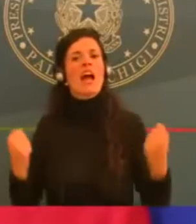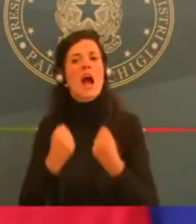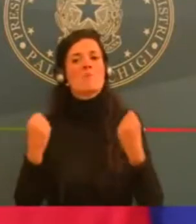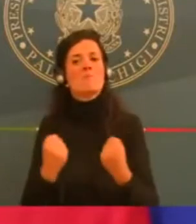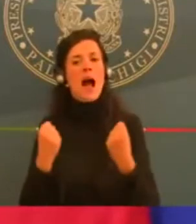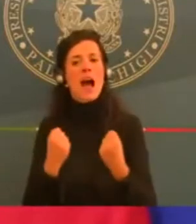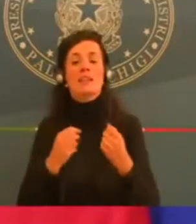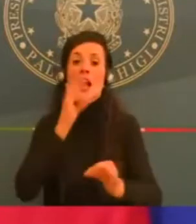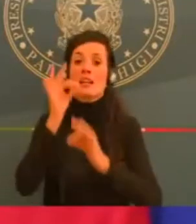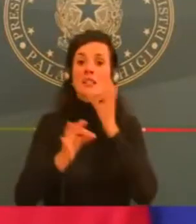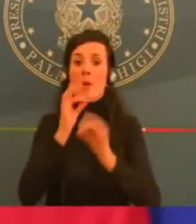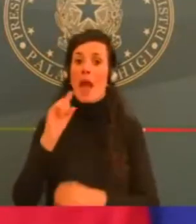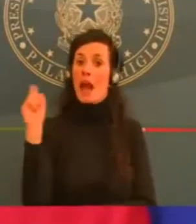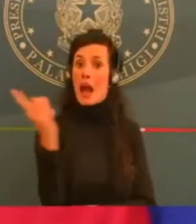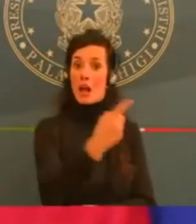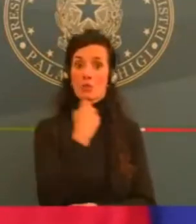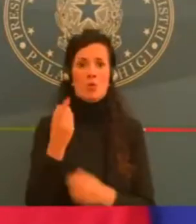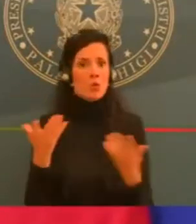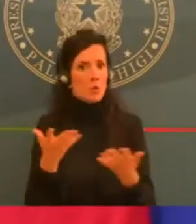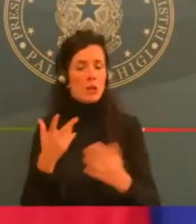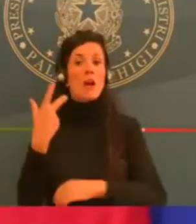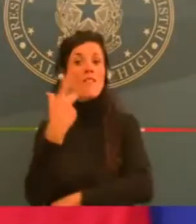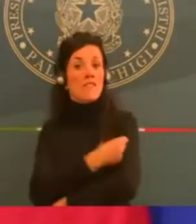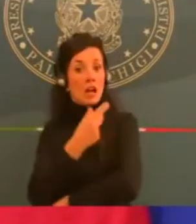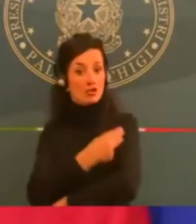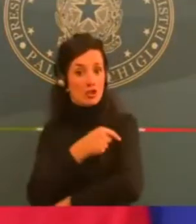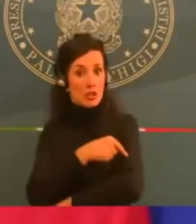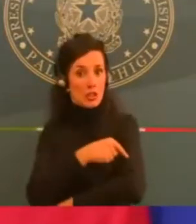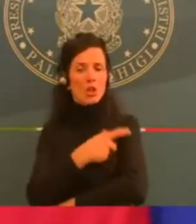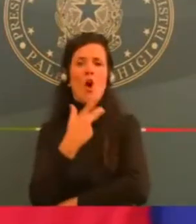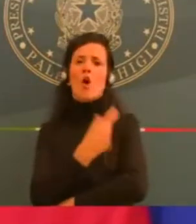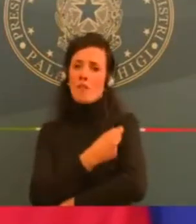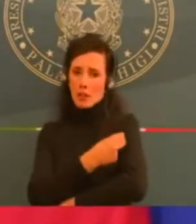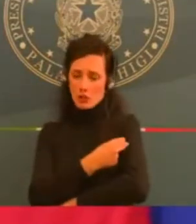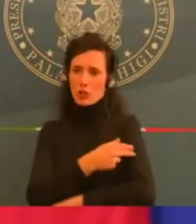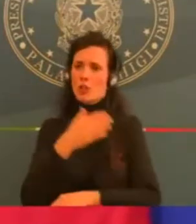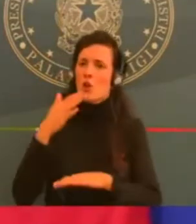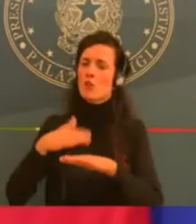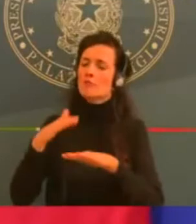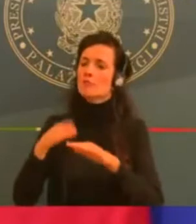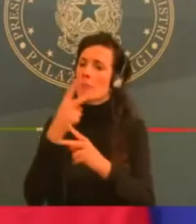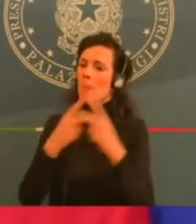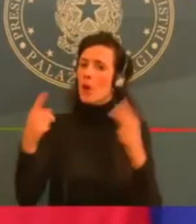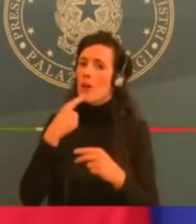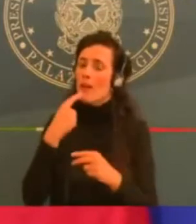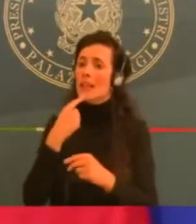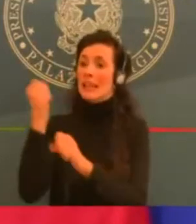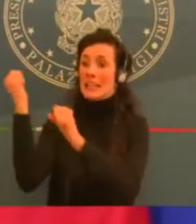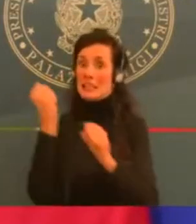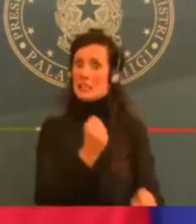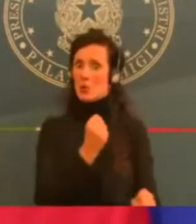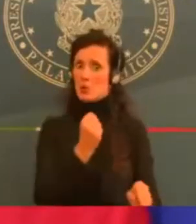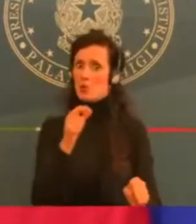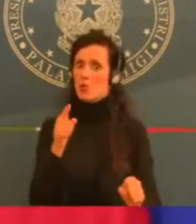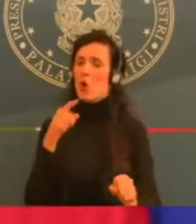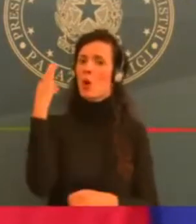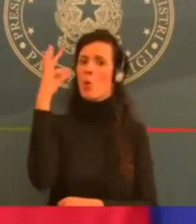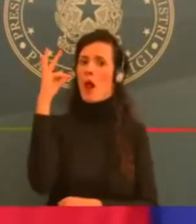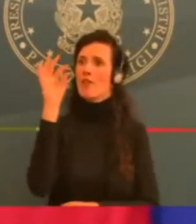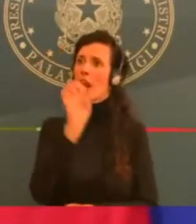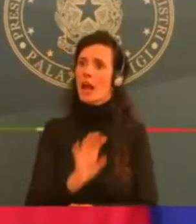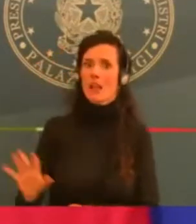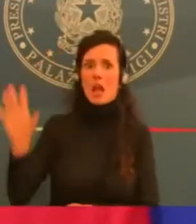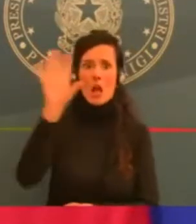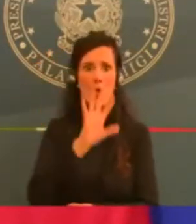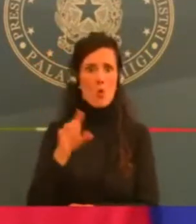Europa, sarà un vaccino sicuro e ovviamente rispettando le priorità per le varie categorie